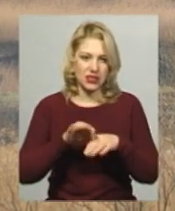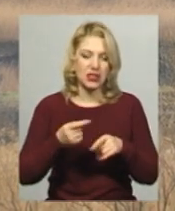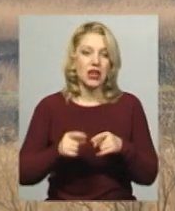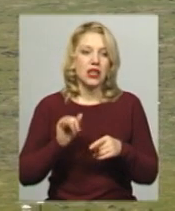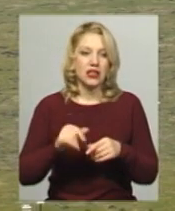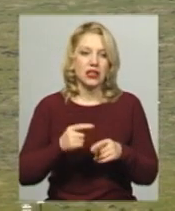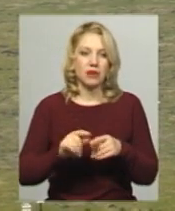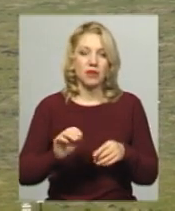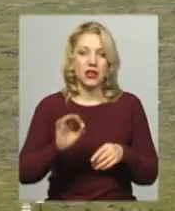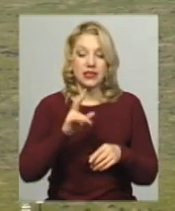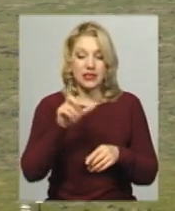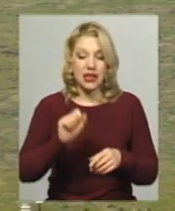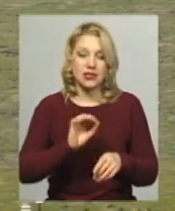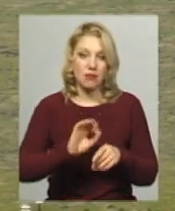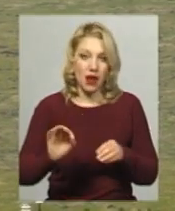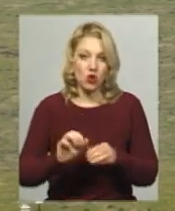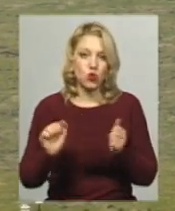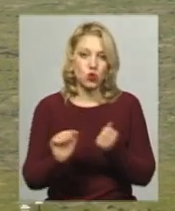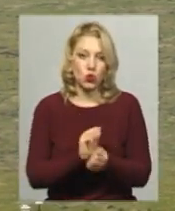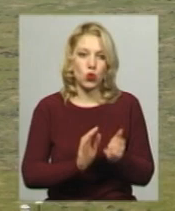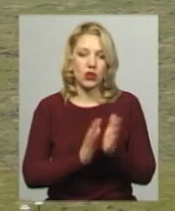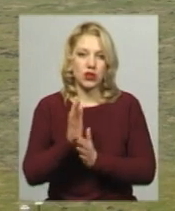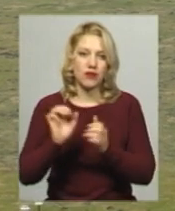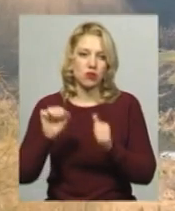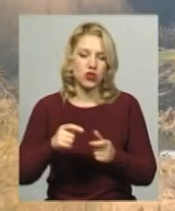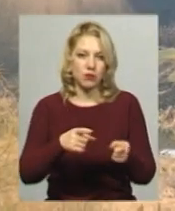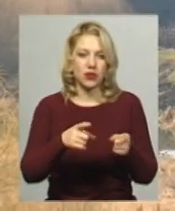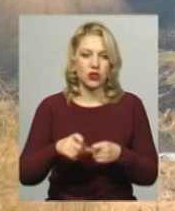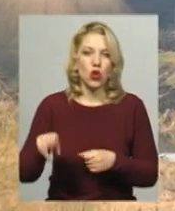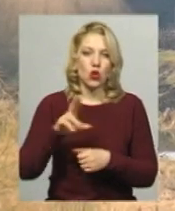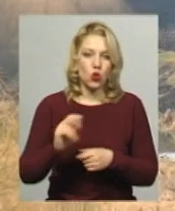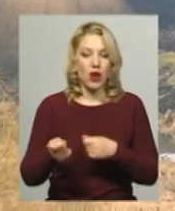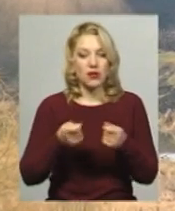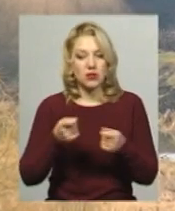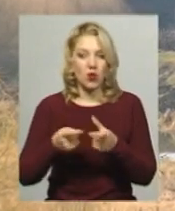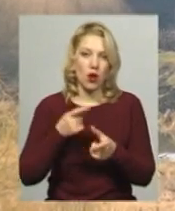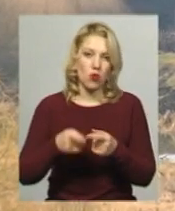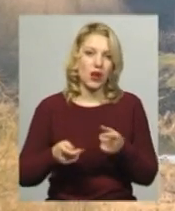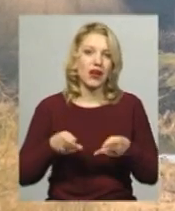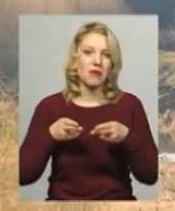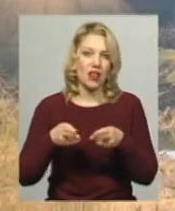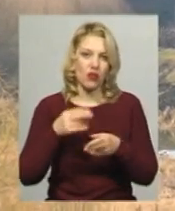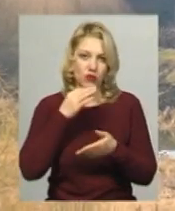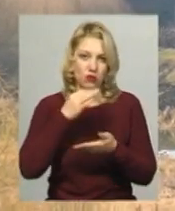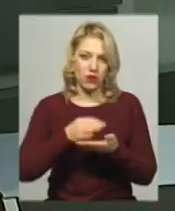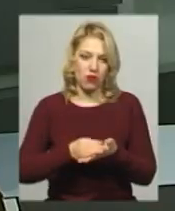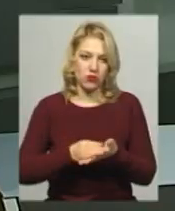листя можуть притягнути до адміністративної або кримінальної відповідальності. Михайло Жила, Юрій Чорний, Новини, Поділля, Центр.